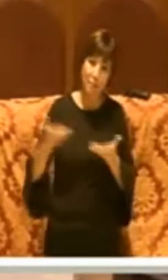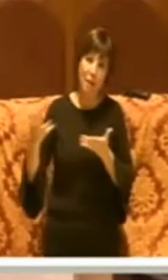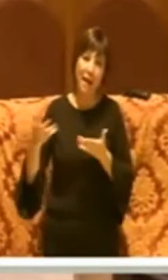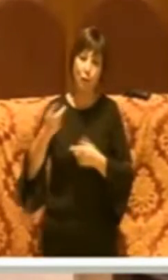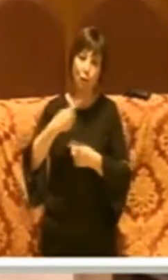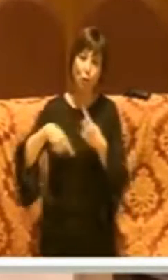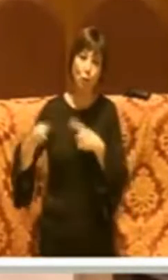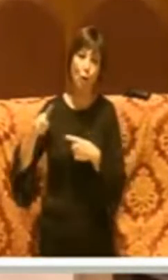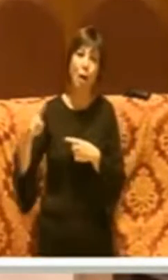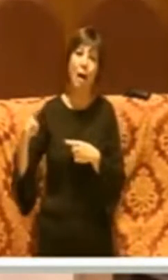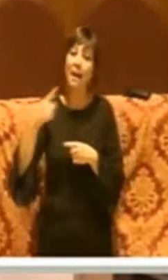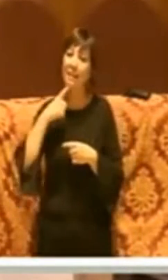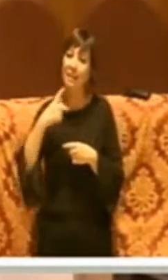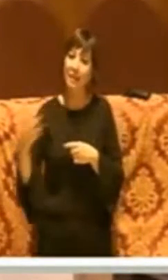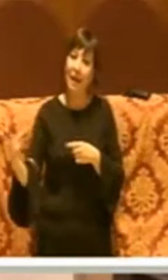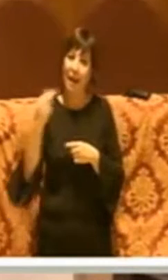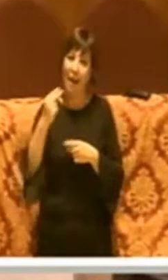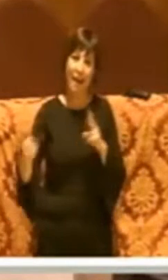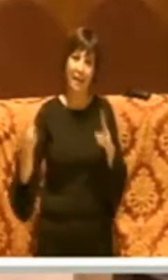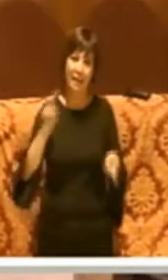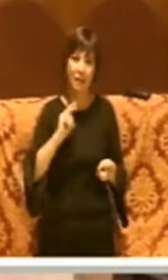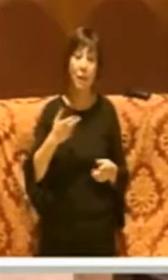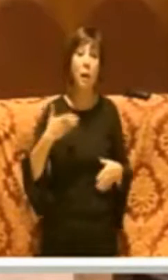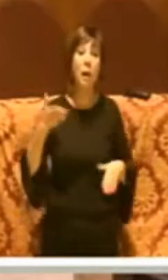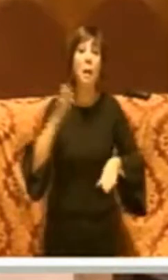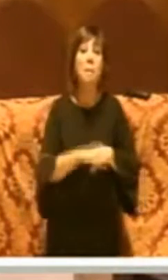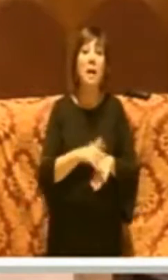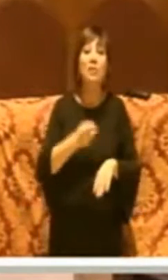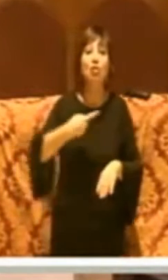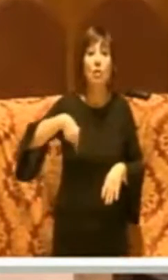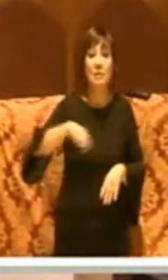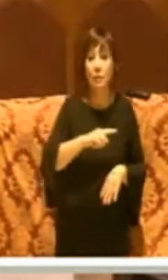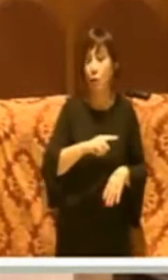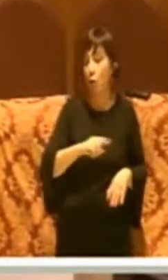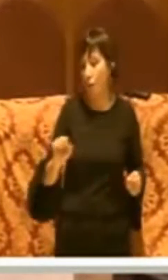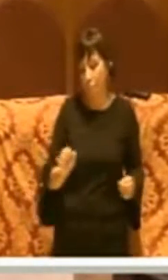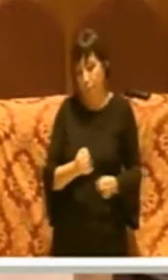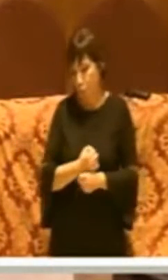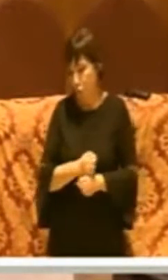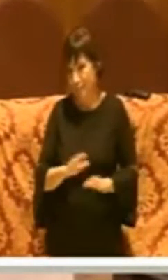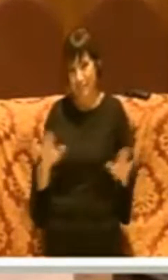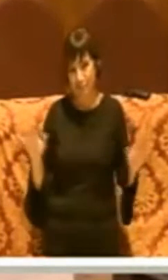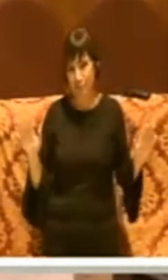perché peggio di come veramente l'abbiamo trovata noi, credo sia proprio impossibile.